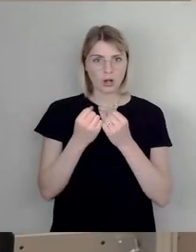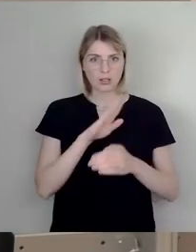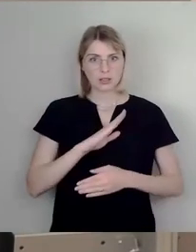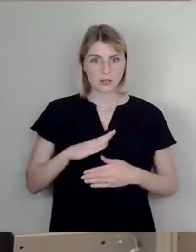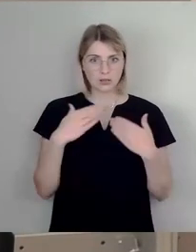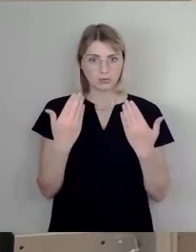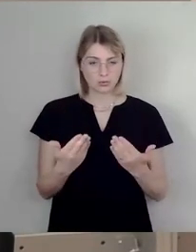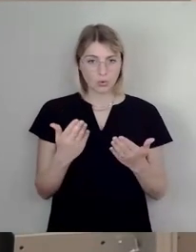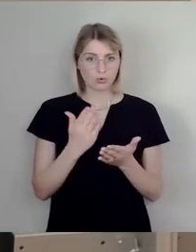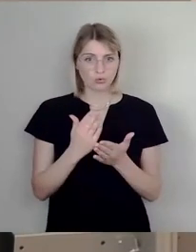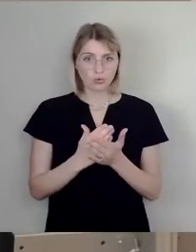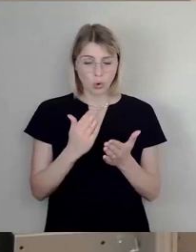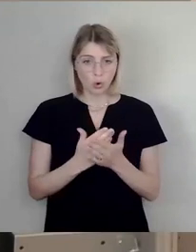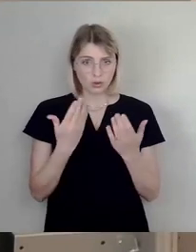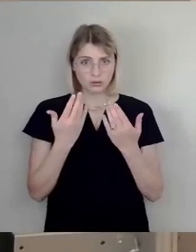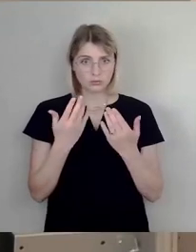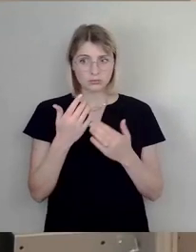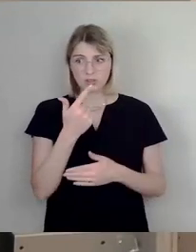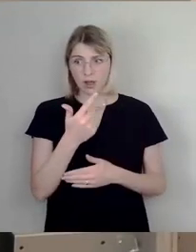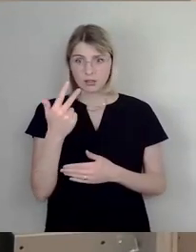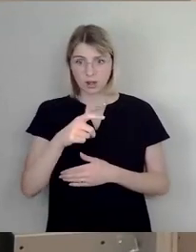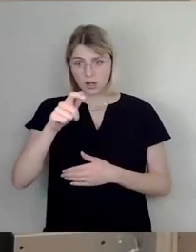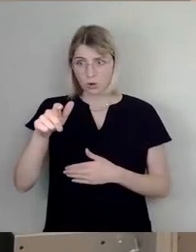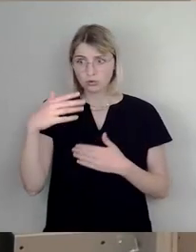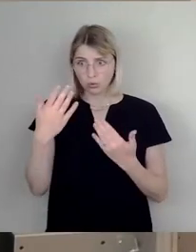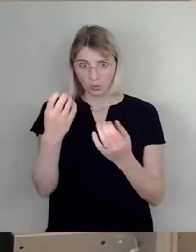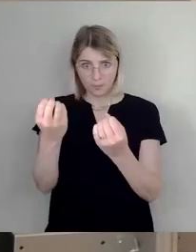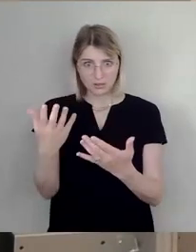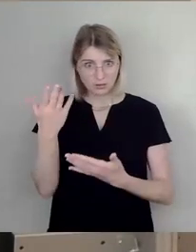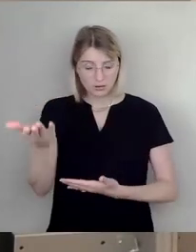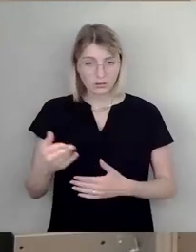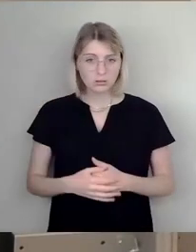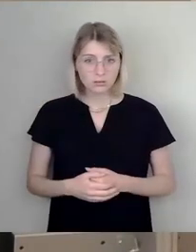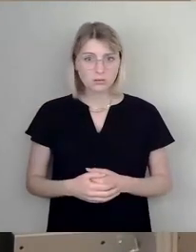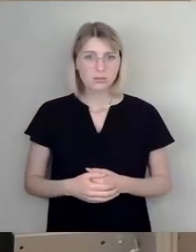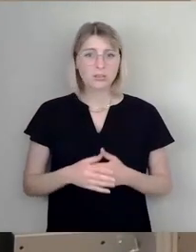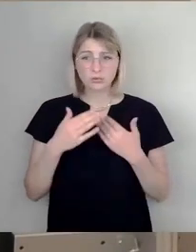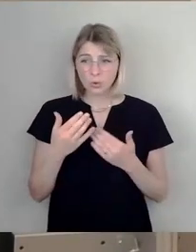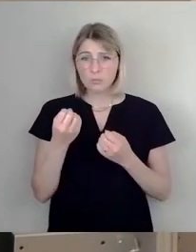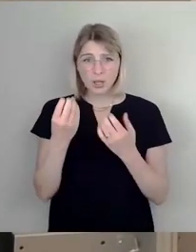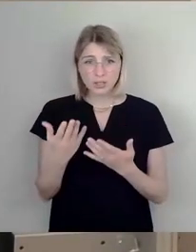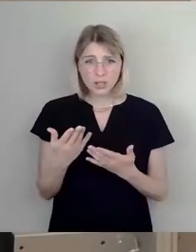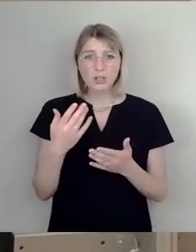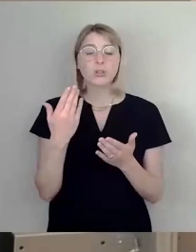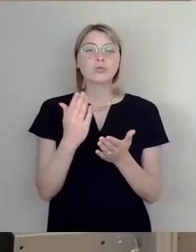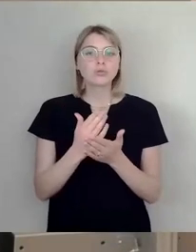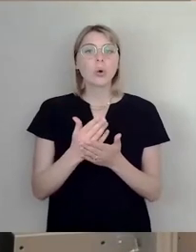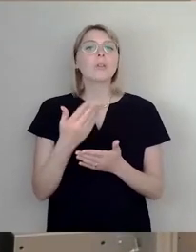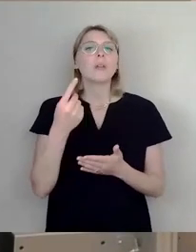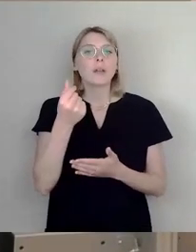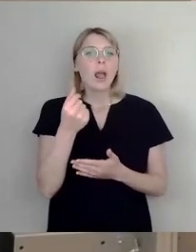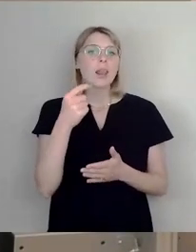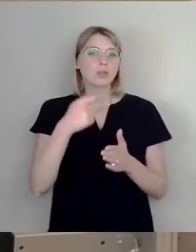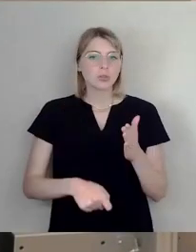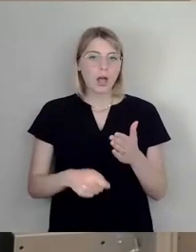schon mal irgendwie vielleicht zwei, drei Leute passiert hat, das, was passiert ist, haben Sie schon mal was von Geldstrafe gehört? Das ist die